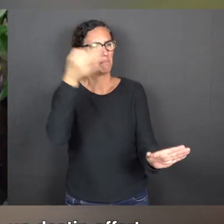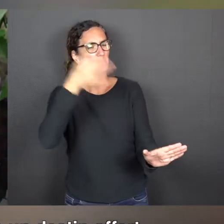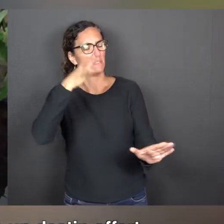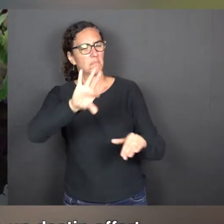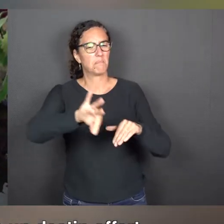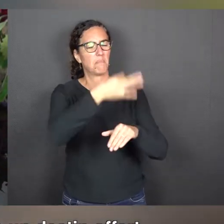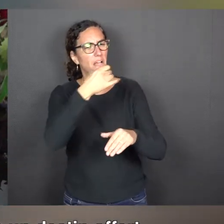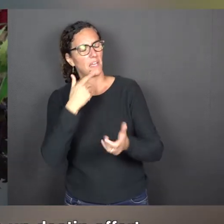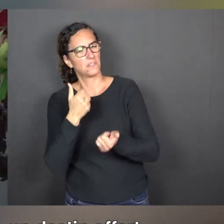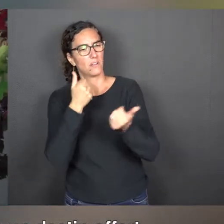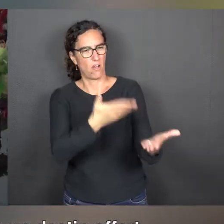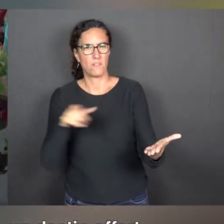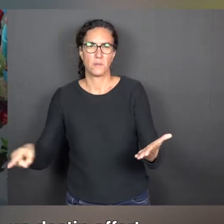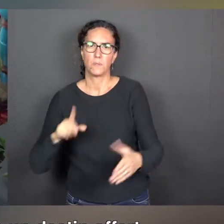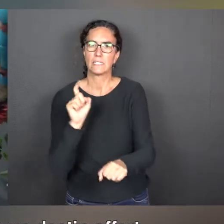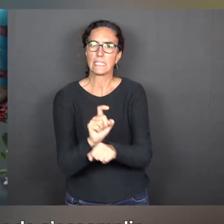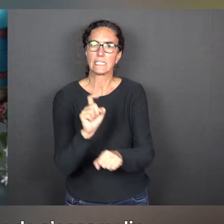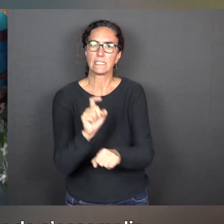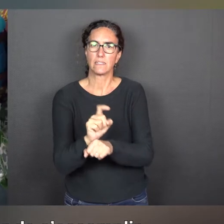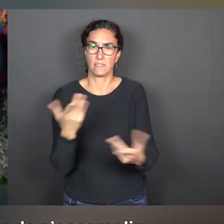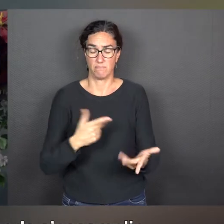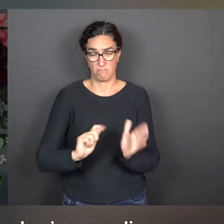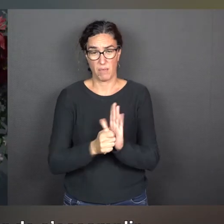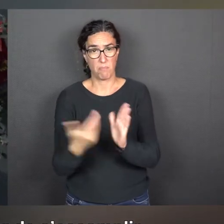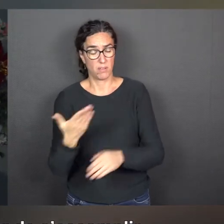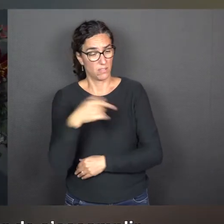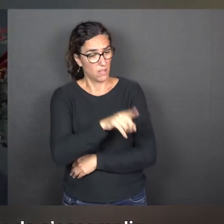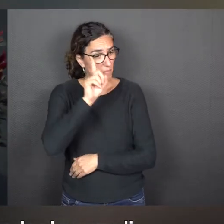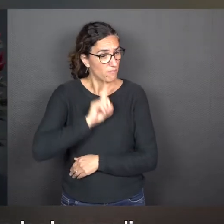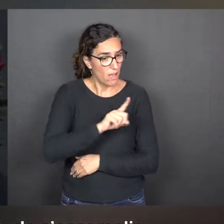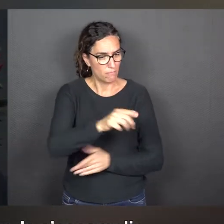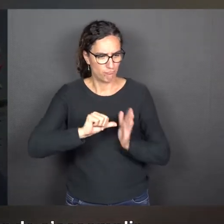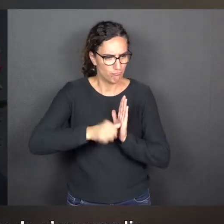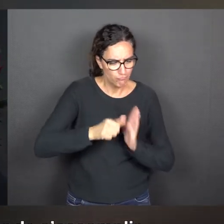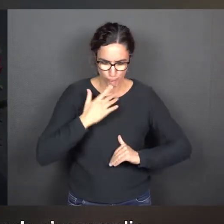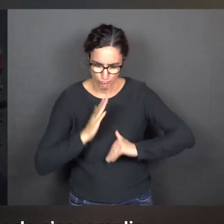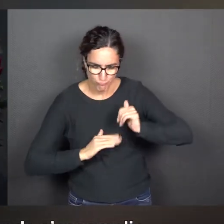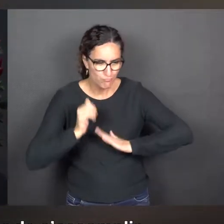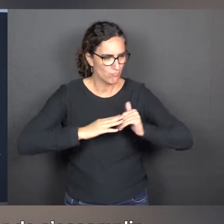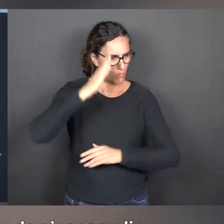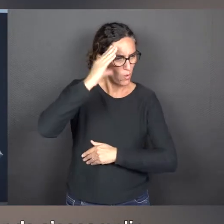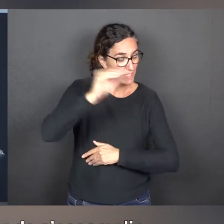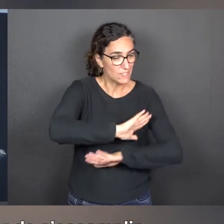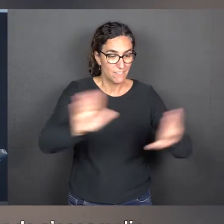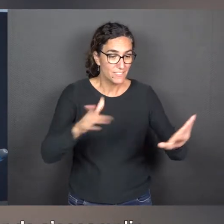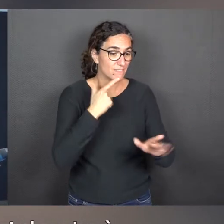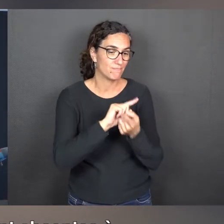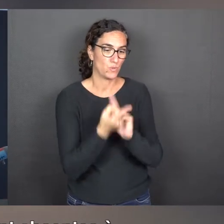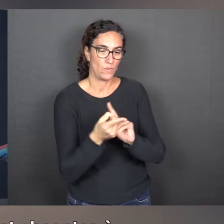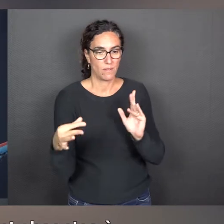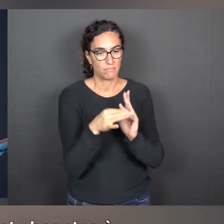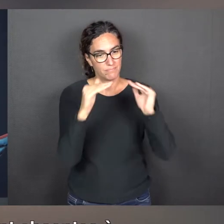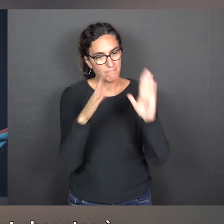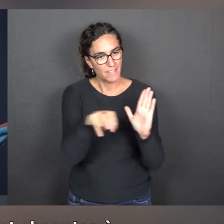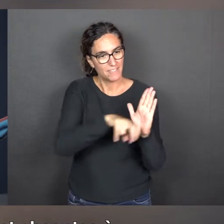offert aux femmes qui est celui d'être épouse et d'être mère mais de cesser de s'accomplir en tant que femme. Donc, en montrant ces